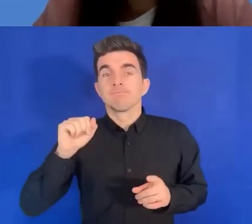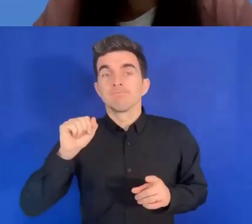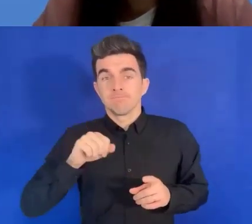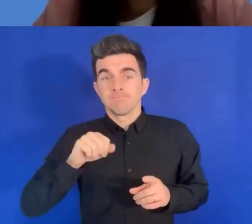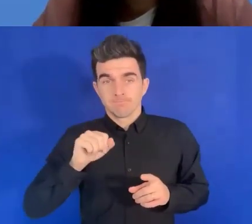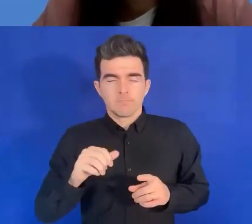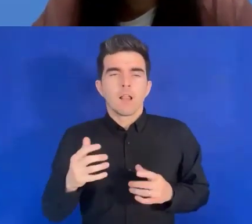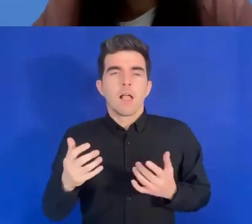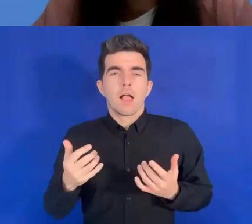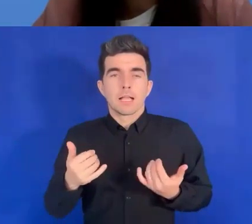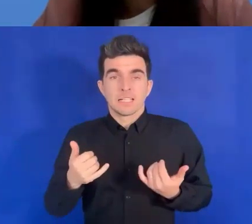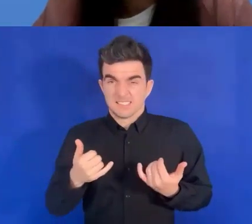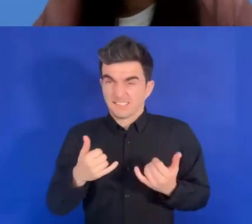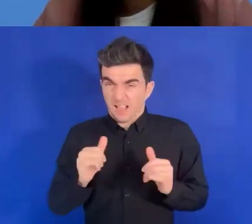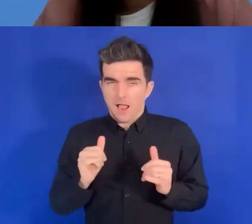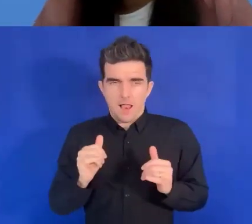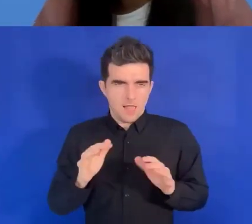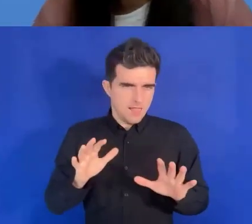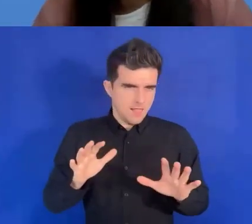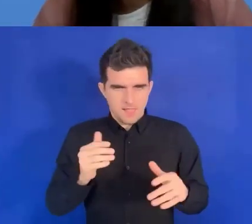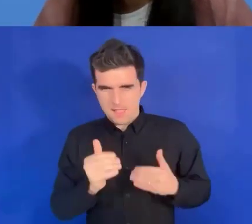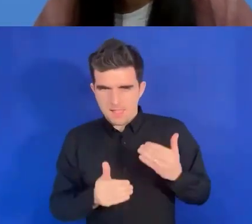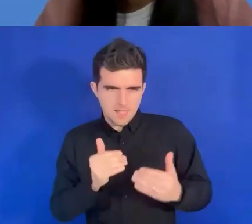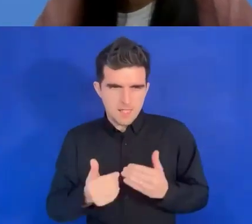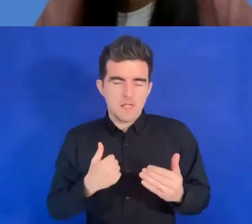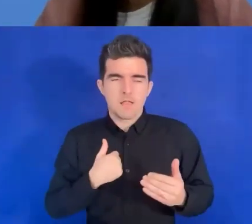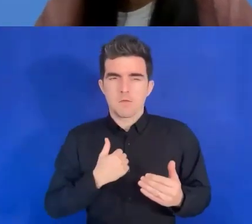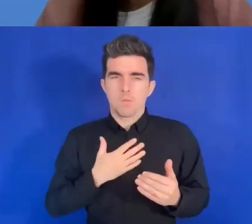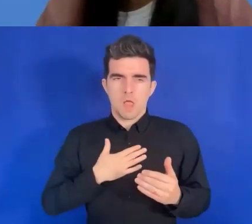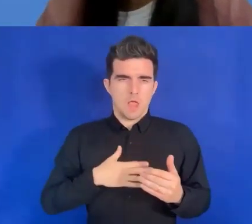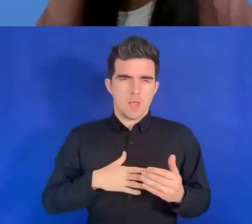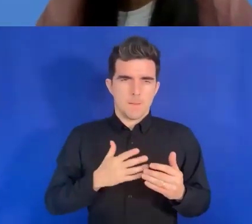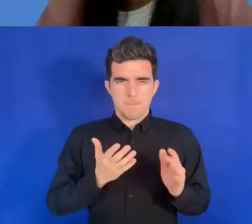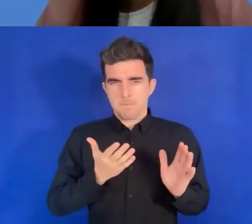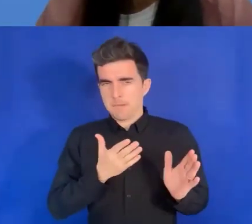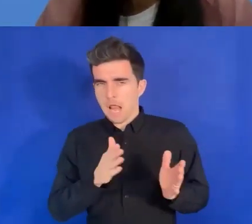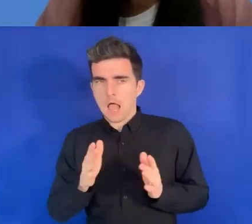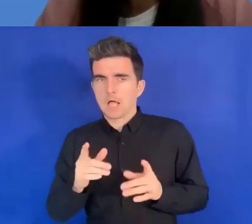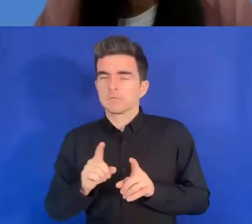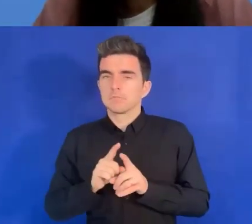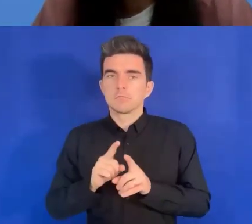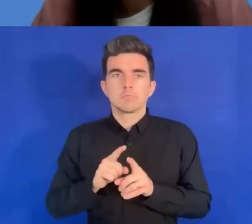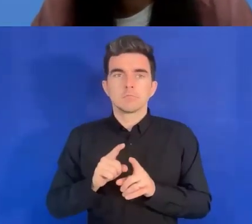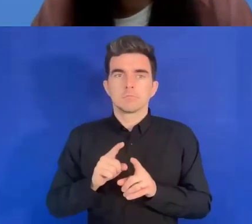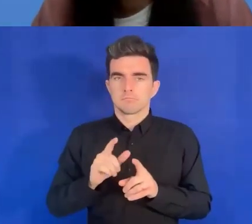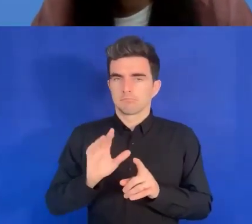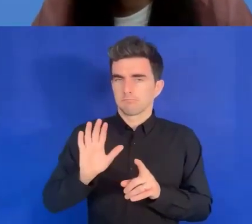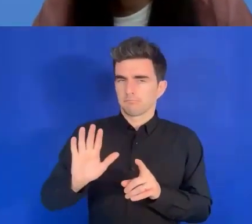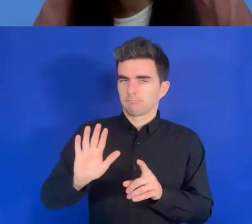bancaire également qui est mis en œuvre dans la ville. et l